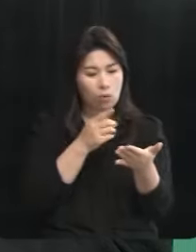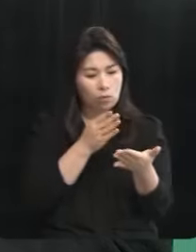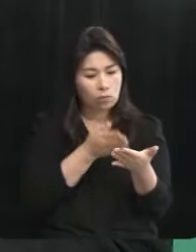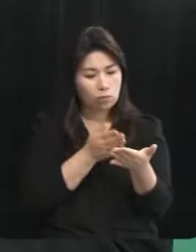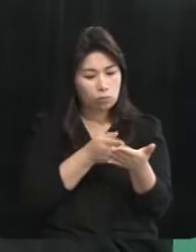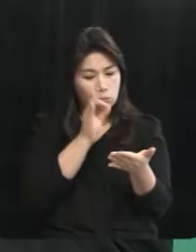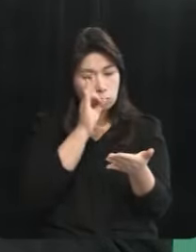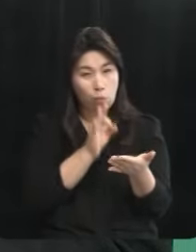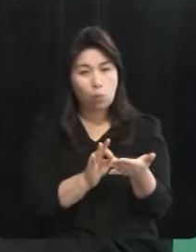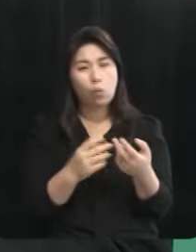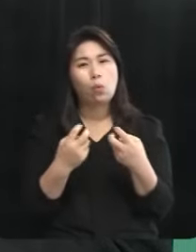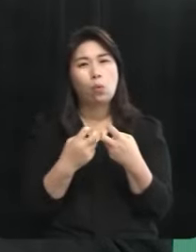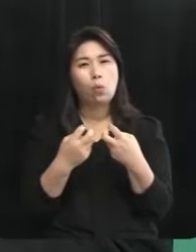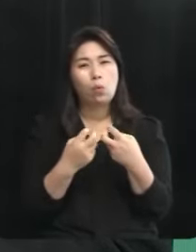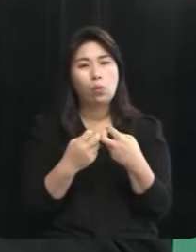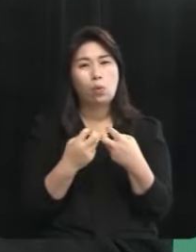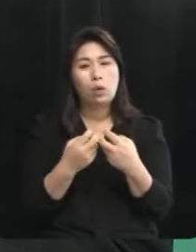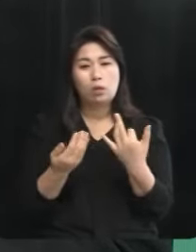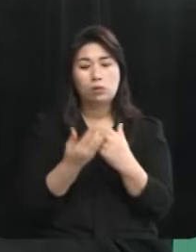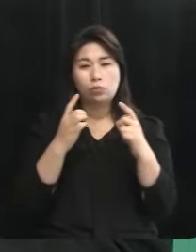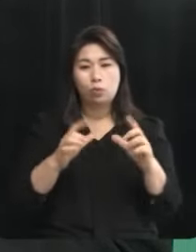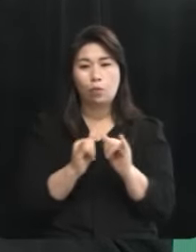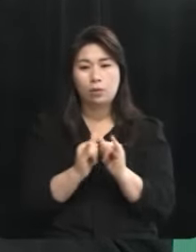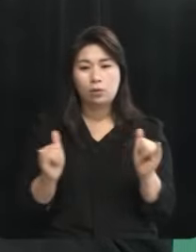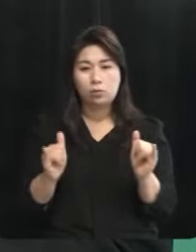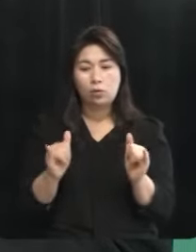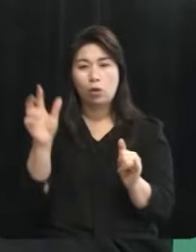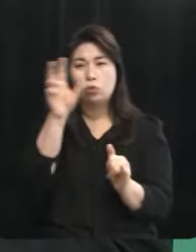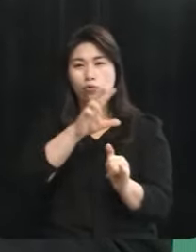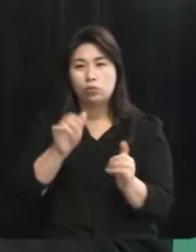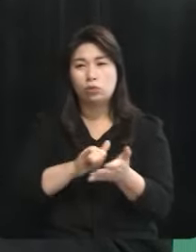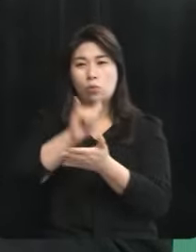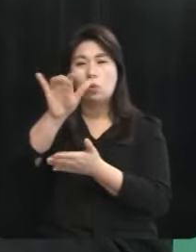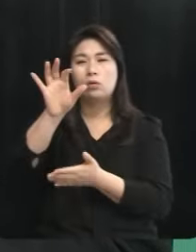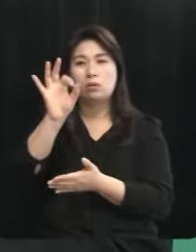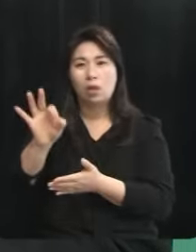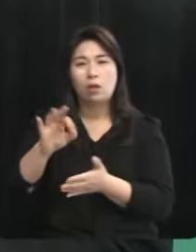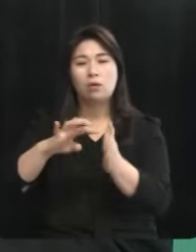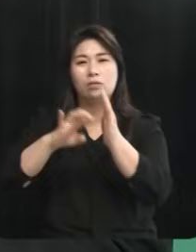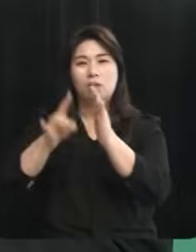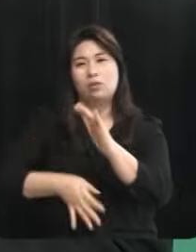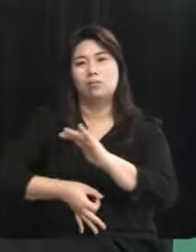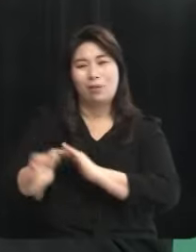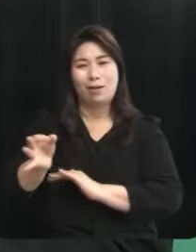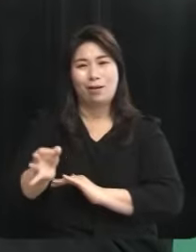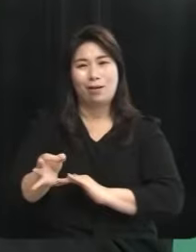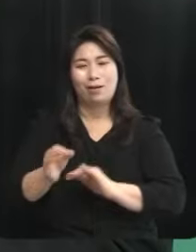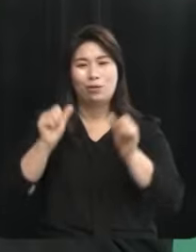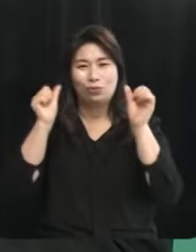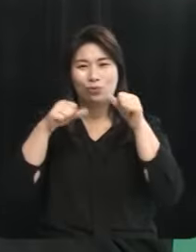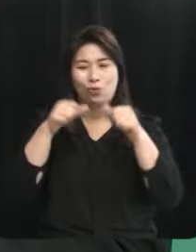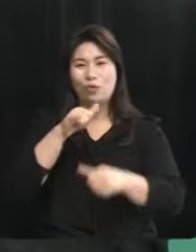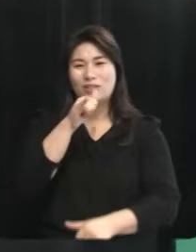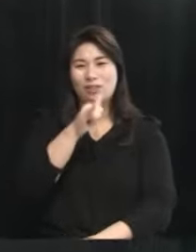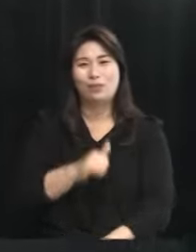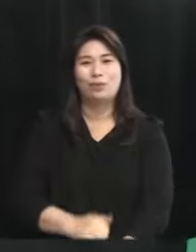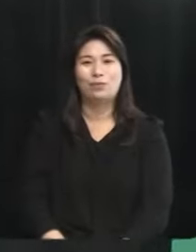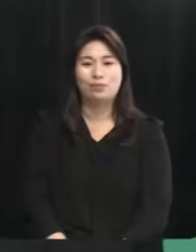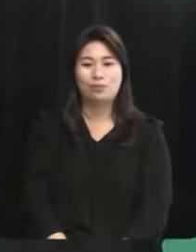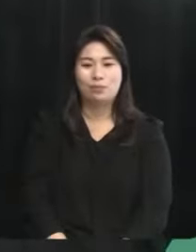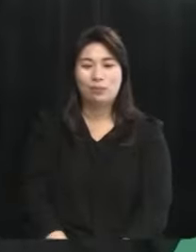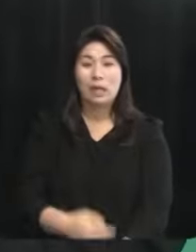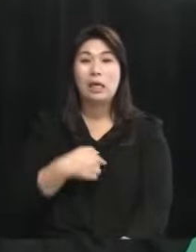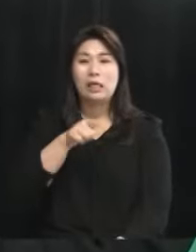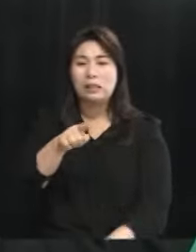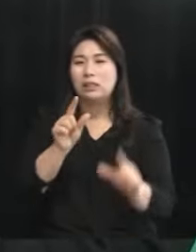반응을 하냐면 그러면 제주도민들도 육지에 올 때 분담금을 내라라는 식의 조롱을 하시는 분들이 있습니다 저는 뭐